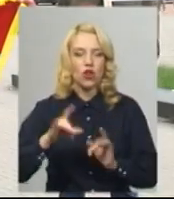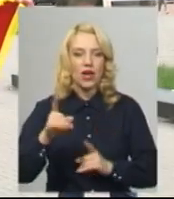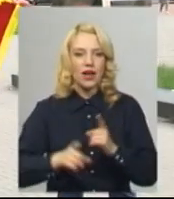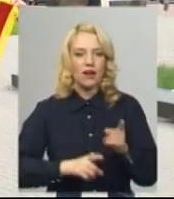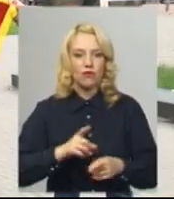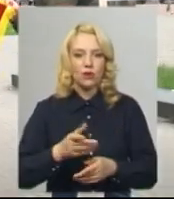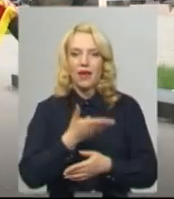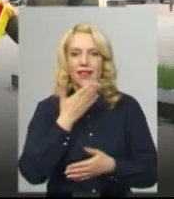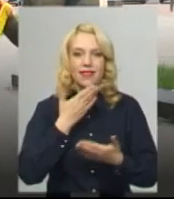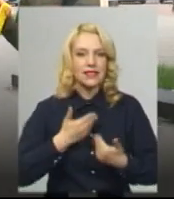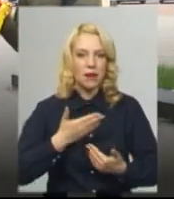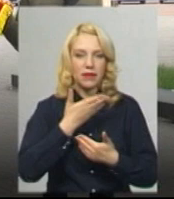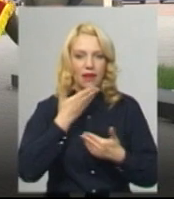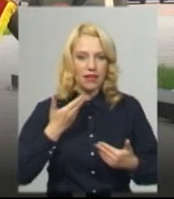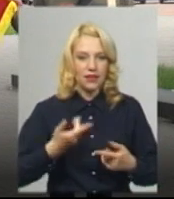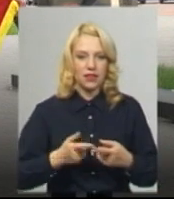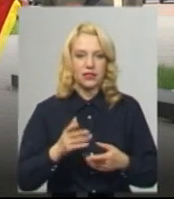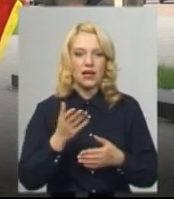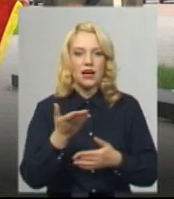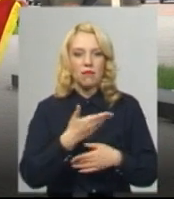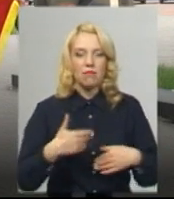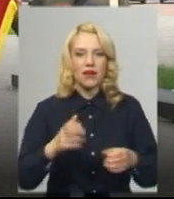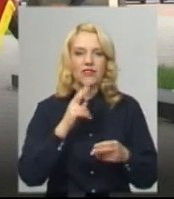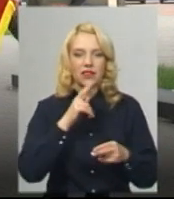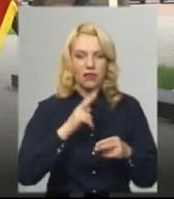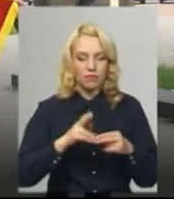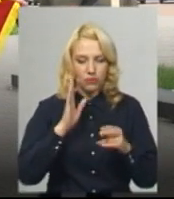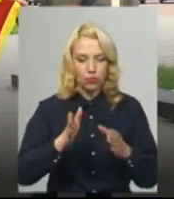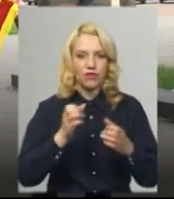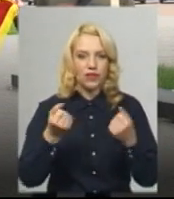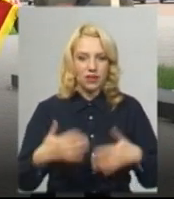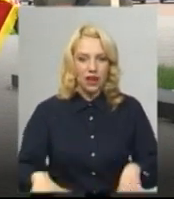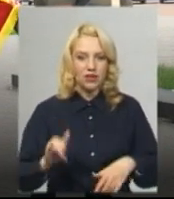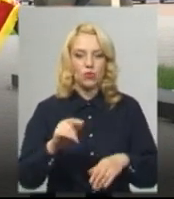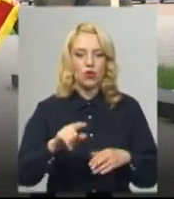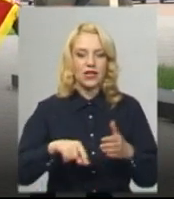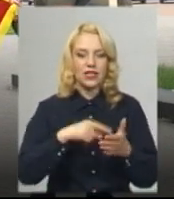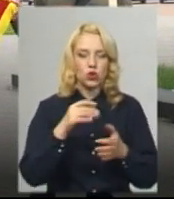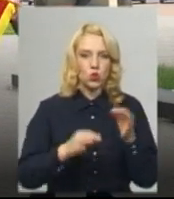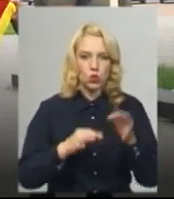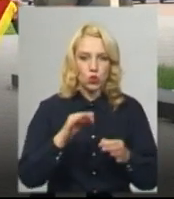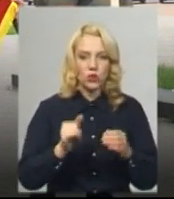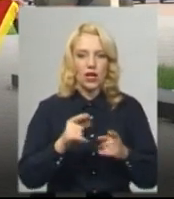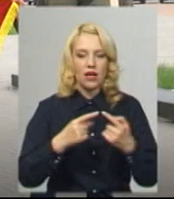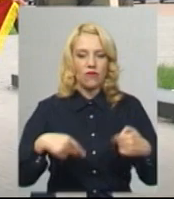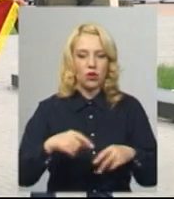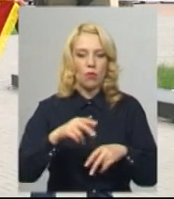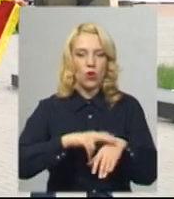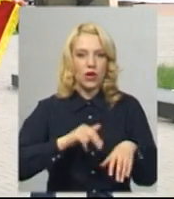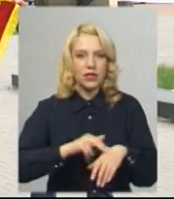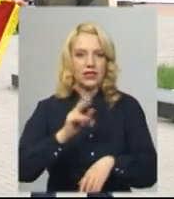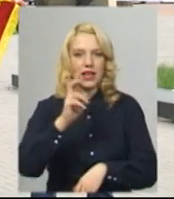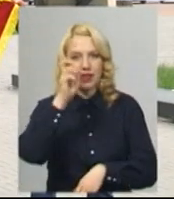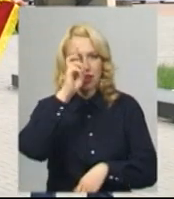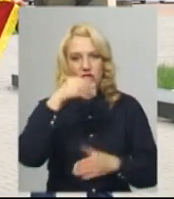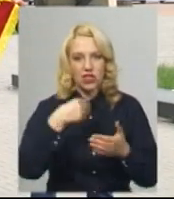втратимо і міськрайонний суд Славутський, ми втратимо і відділення поліції, ми втратимо держказначейство,